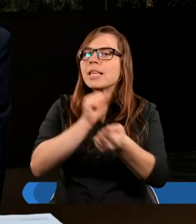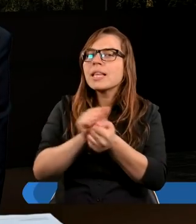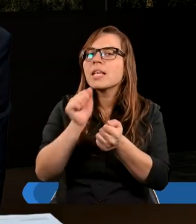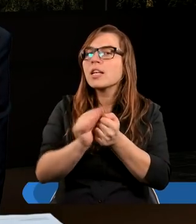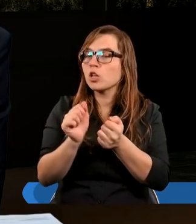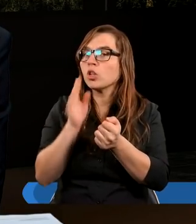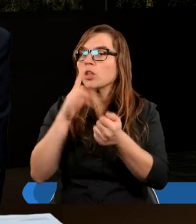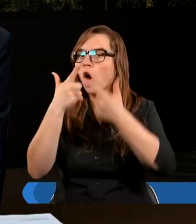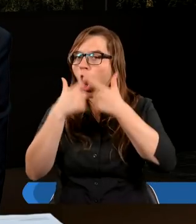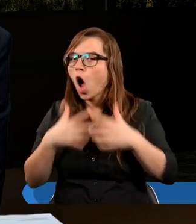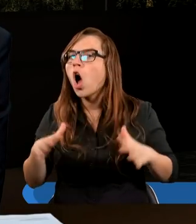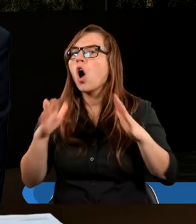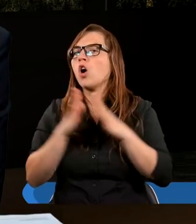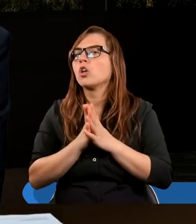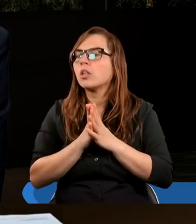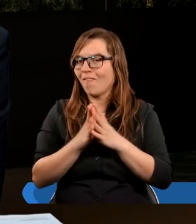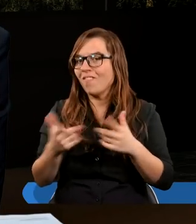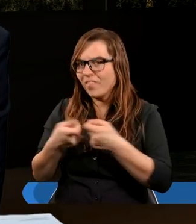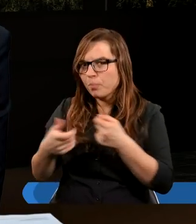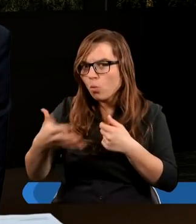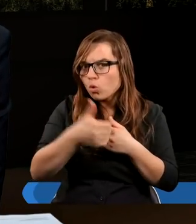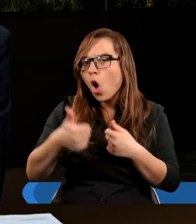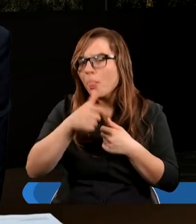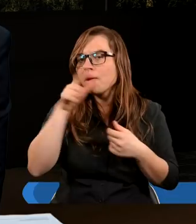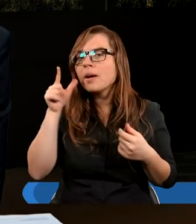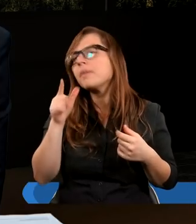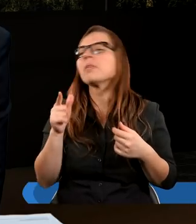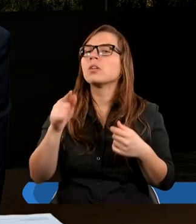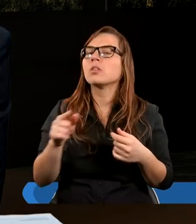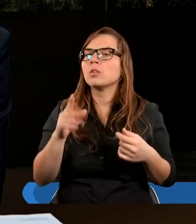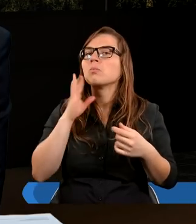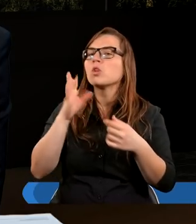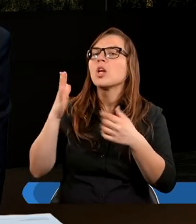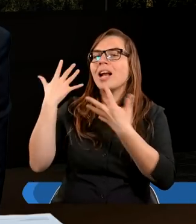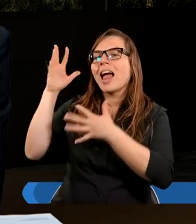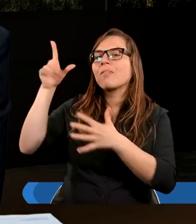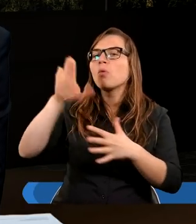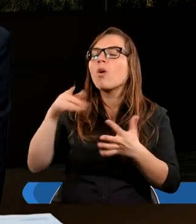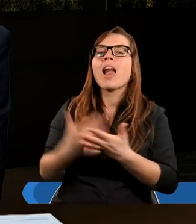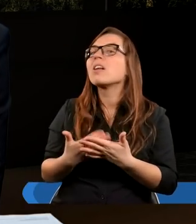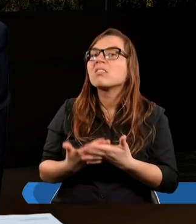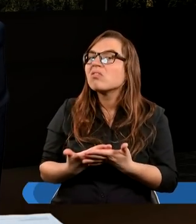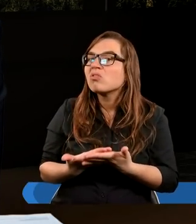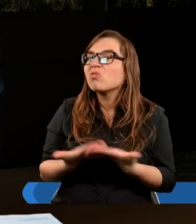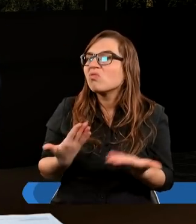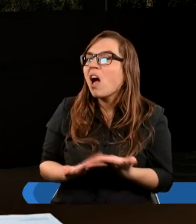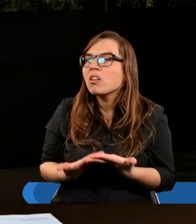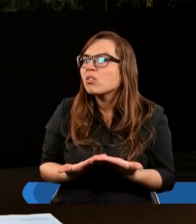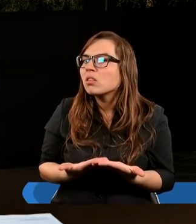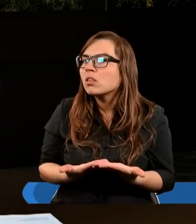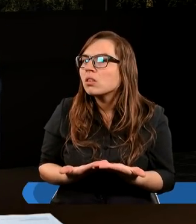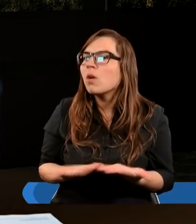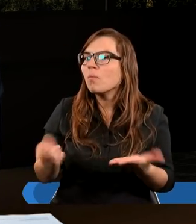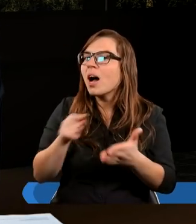niszczy Kościół, czy też wspólnotę, to niszczy w zasadzie Boga. Dlaczego? No właśnie, bo